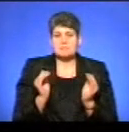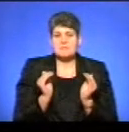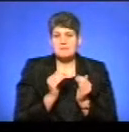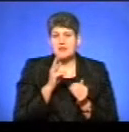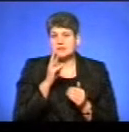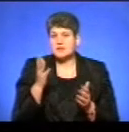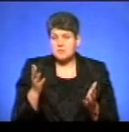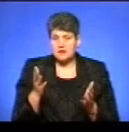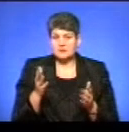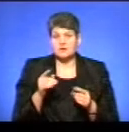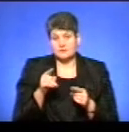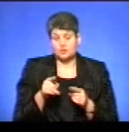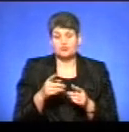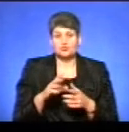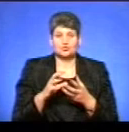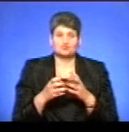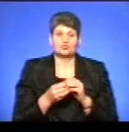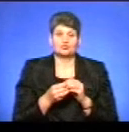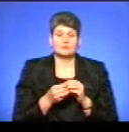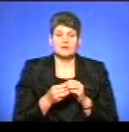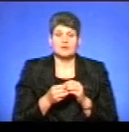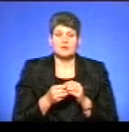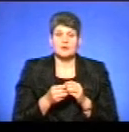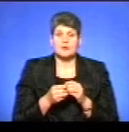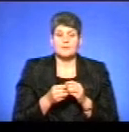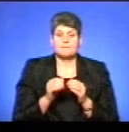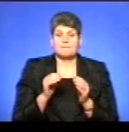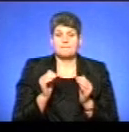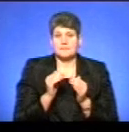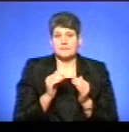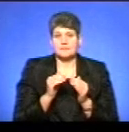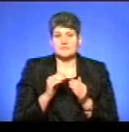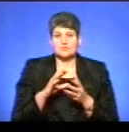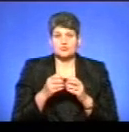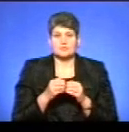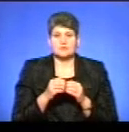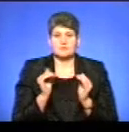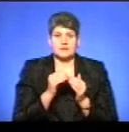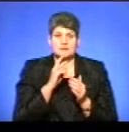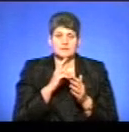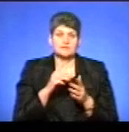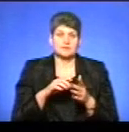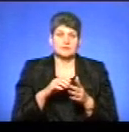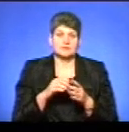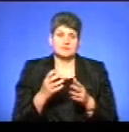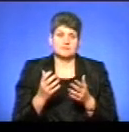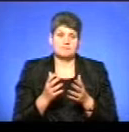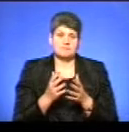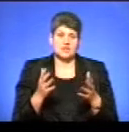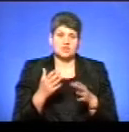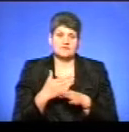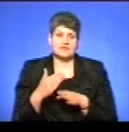заробітня плата. Відтак, із суми мінімальної заробітної плати, відповідно, зросли відрахування